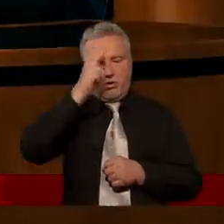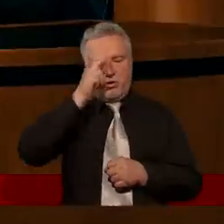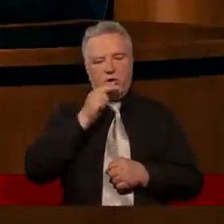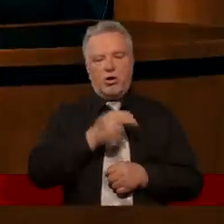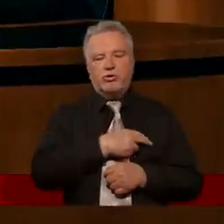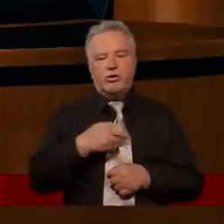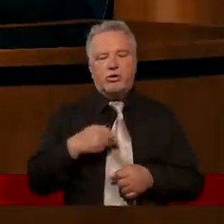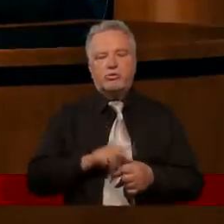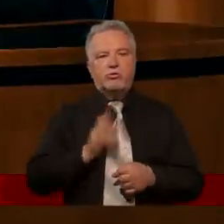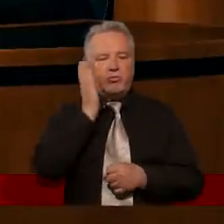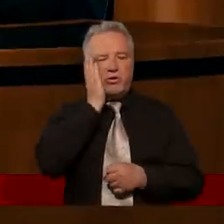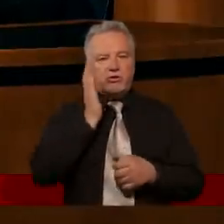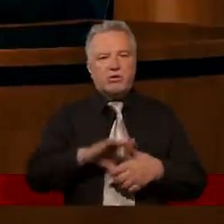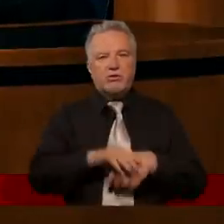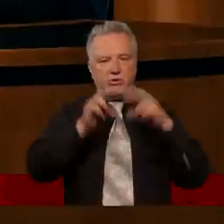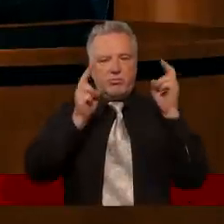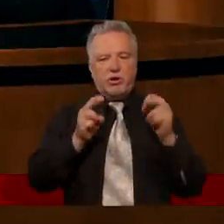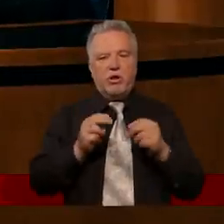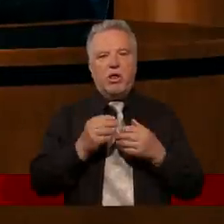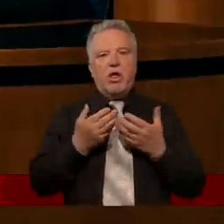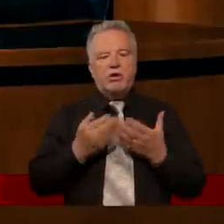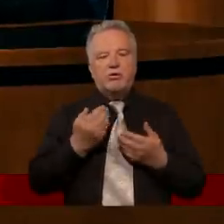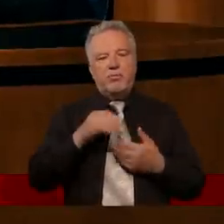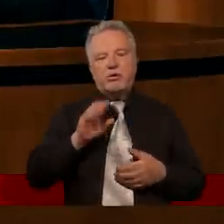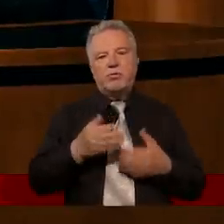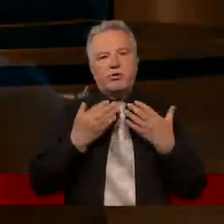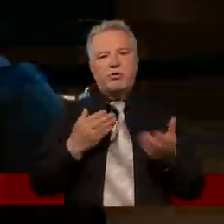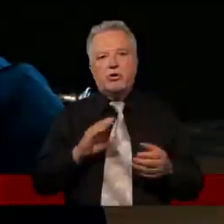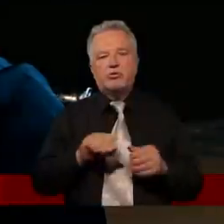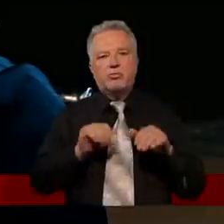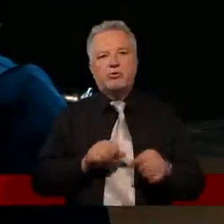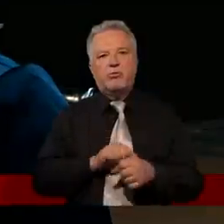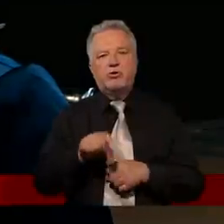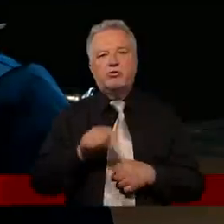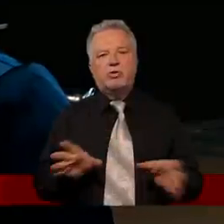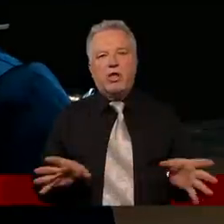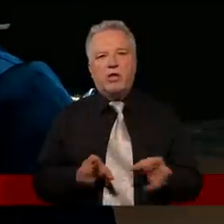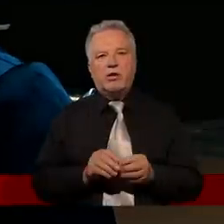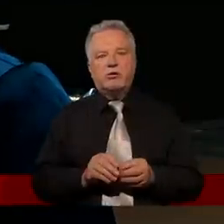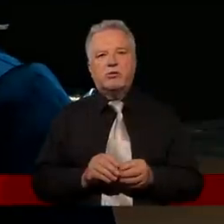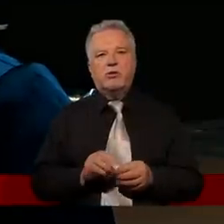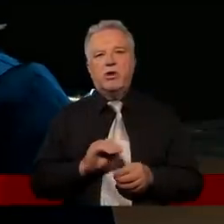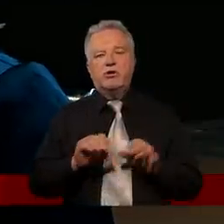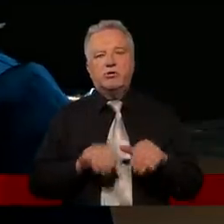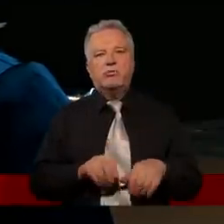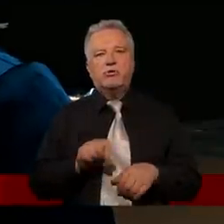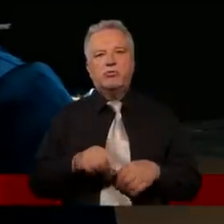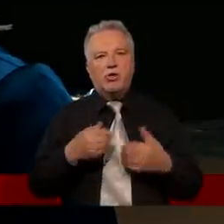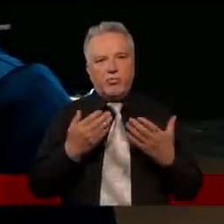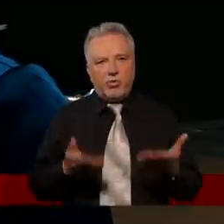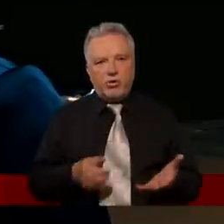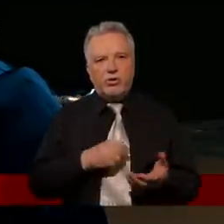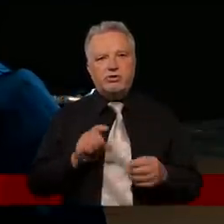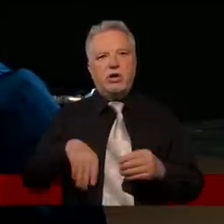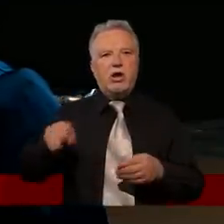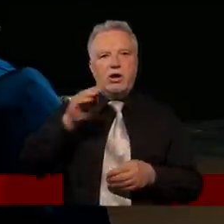Ojcze nasz, który mieszkasz w niebie. Chcę Ci bardzo podziękować za to, że możemy tutaj być razem, za to, że możemy teraz pochylić